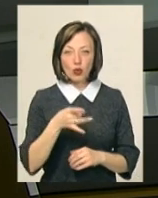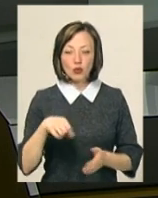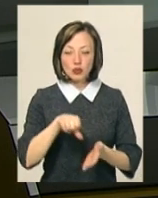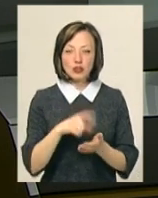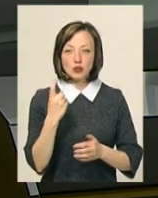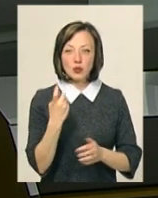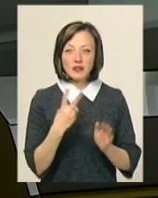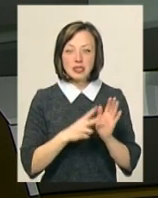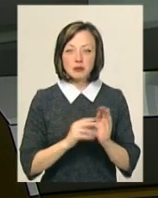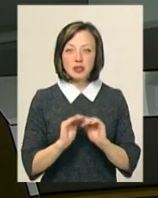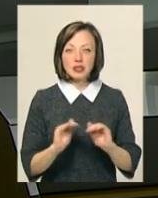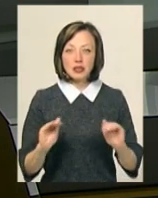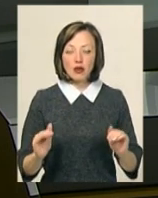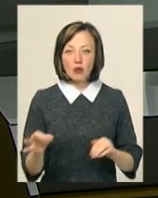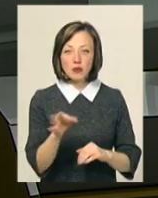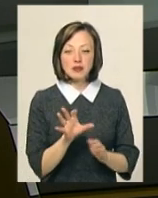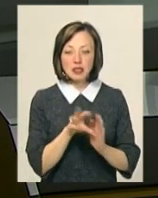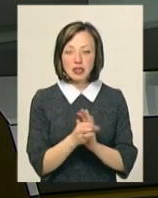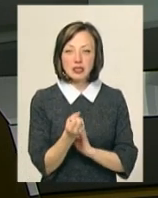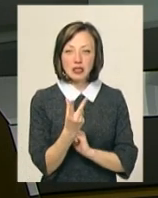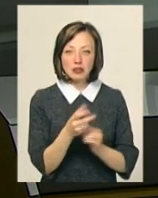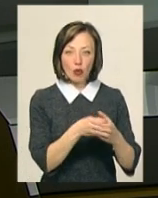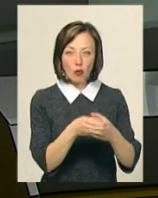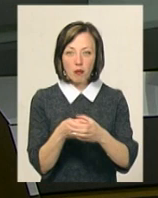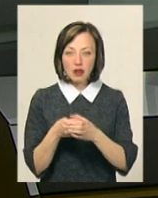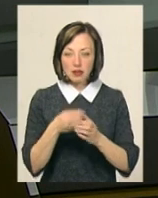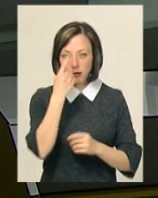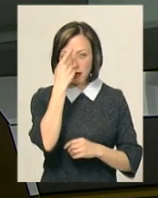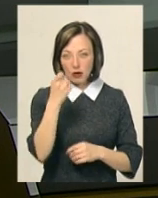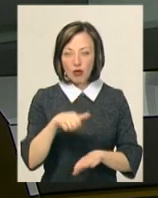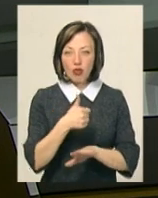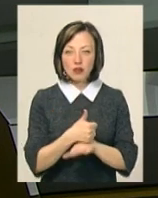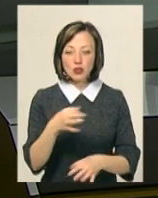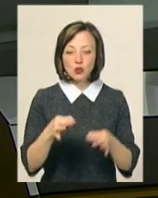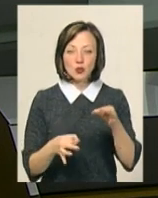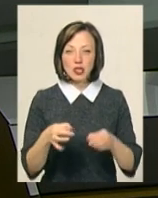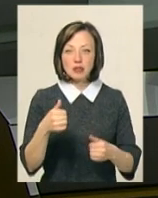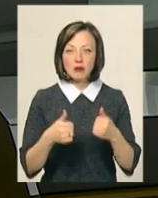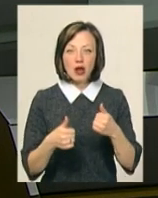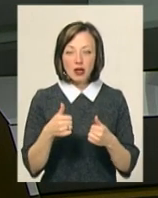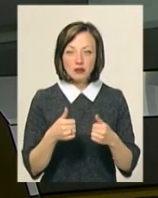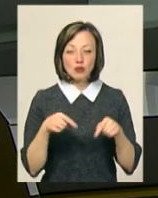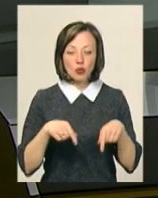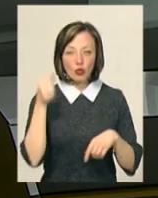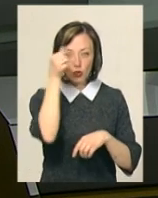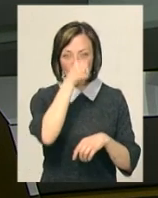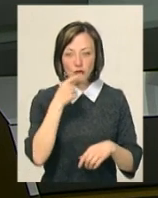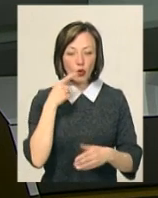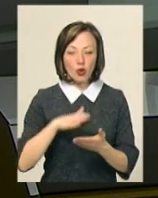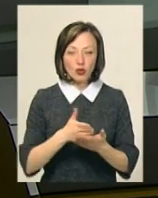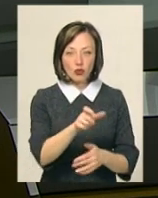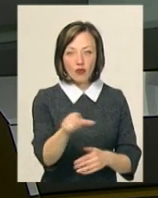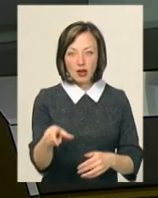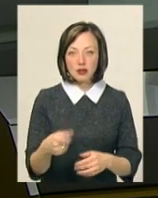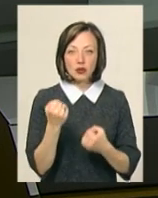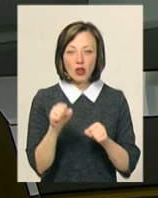взяли 127 школярів краю у складі 13 команд. Як повідомила головний суддя змагань Олександра Пукас, цьогоріч орієнтувальники долали